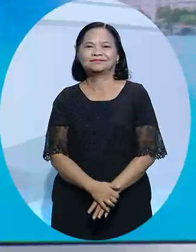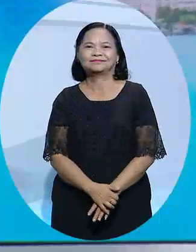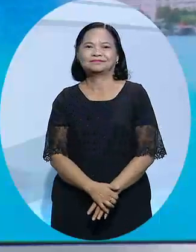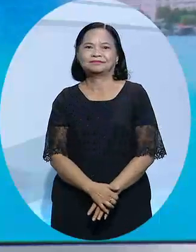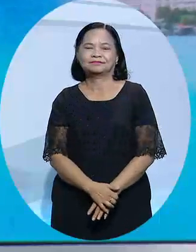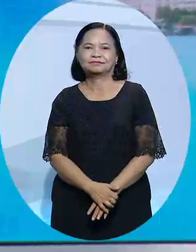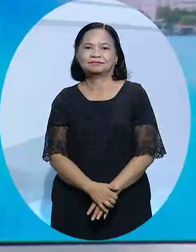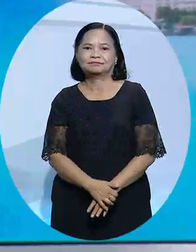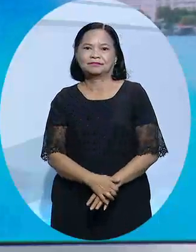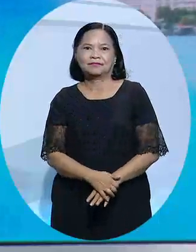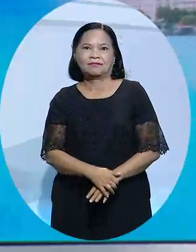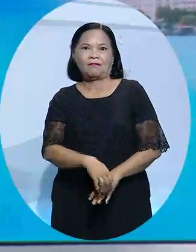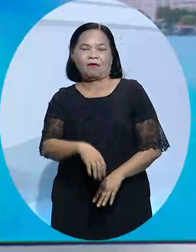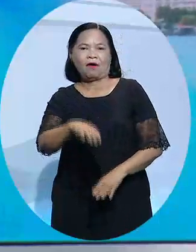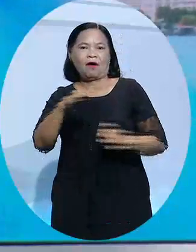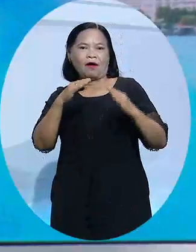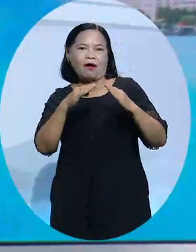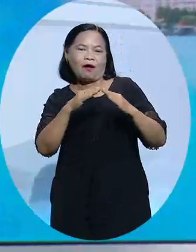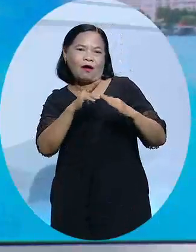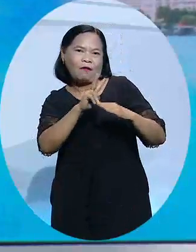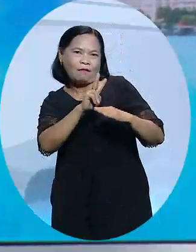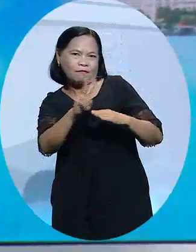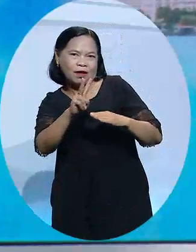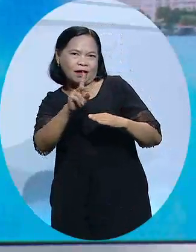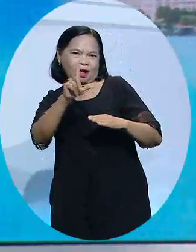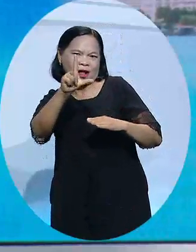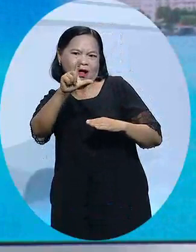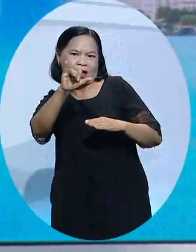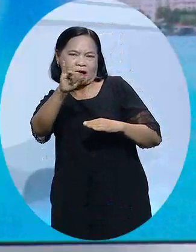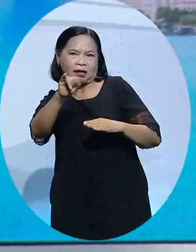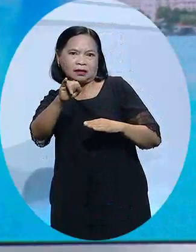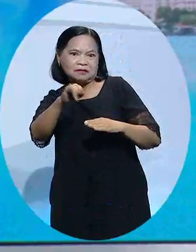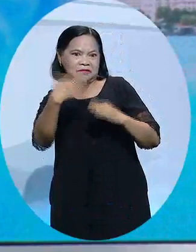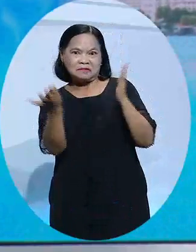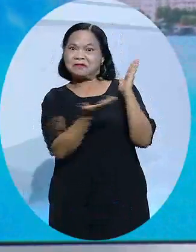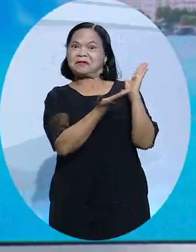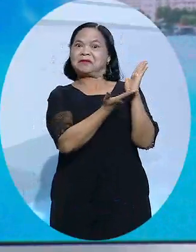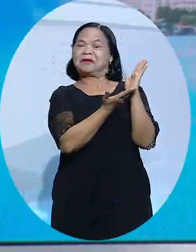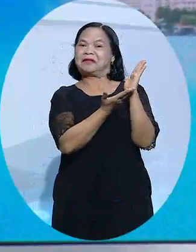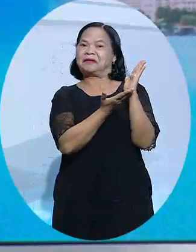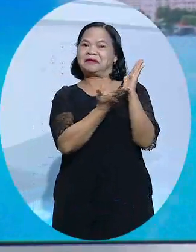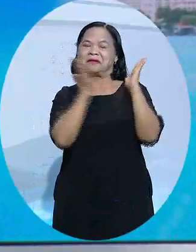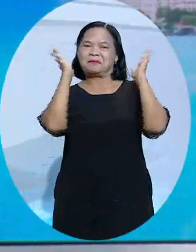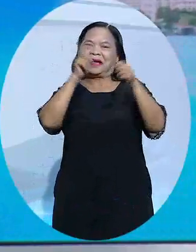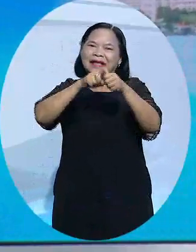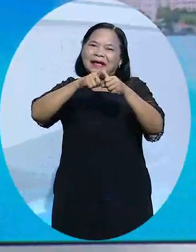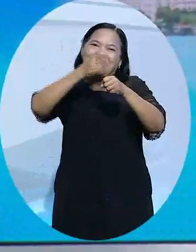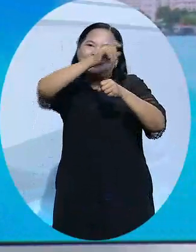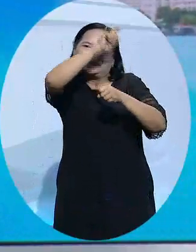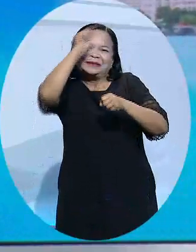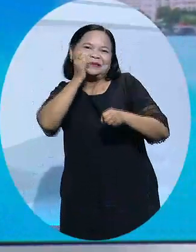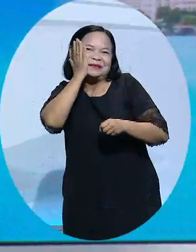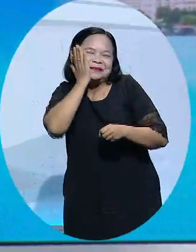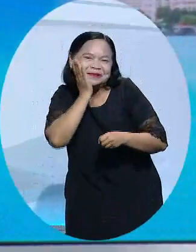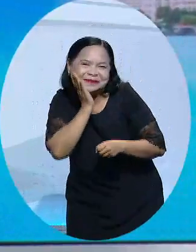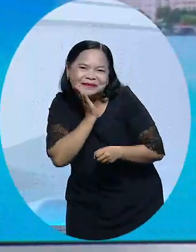Nhà văn Phạm Thiện Ngọc Liên vừa có buổi giao lưu ra mắt tác phẩm mới Những bà già xinh đẹp tại đường sát thành phố Hồ Chí Minh. Tác phẩm được hình thành